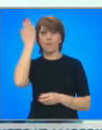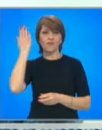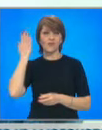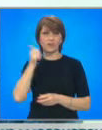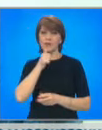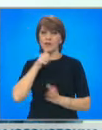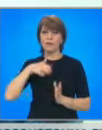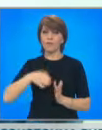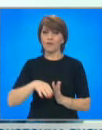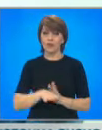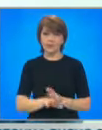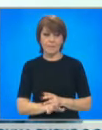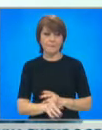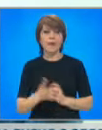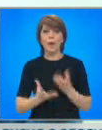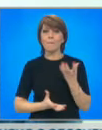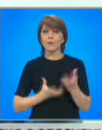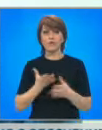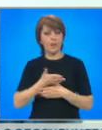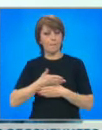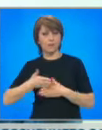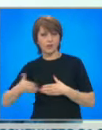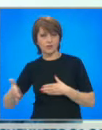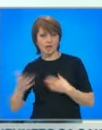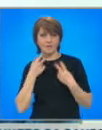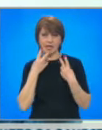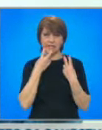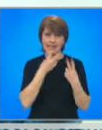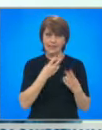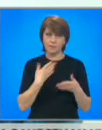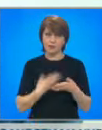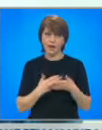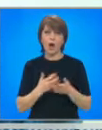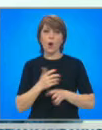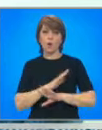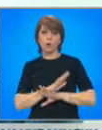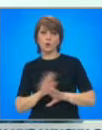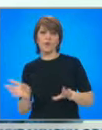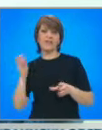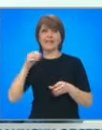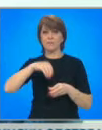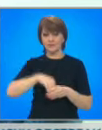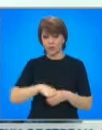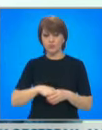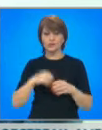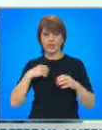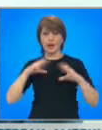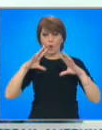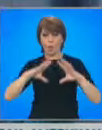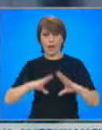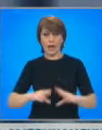Пожарът все още не е потушен. Следим ситуацията отблизо и имаме готовност да се включим с допълнителни сили за гъсене на огъня.